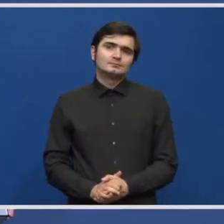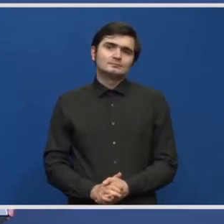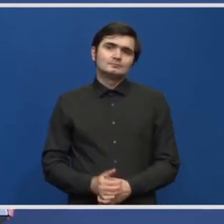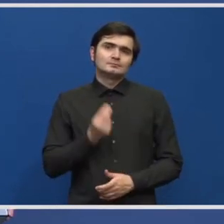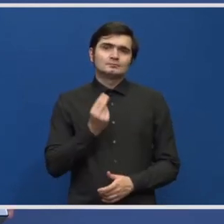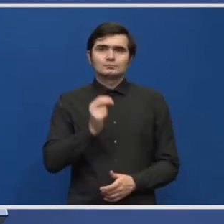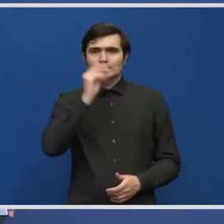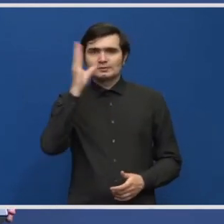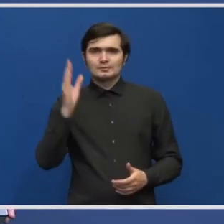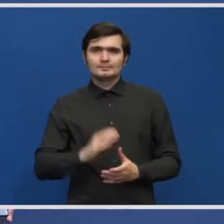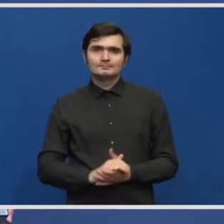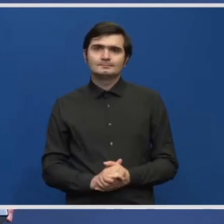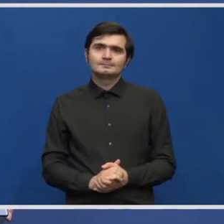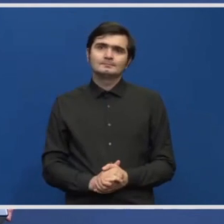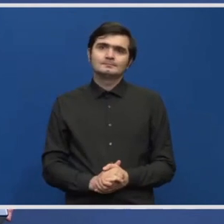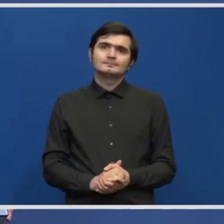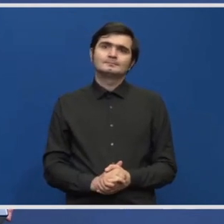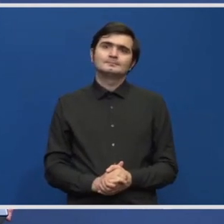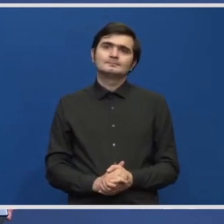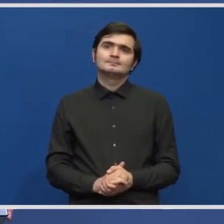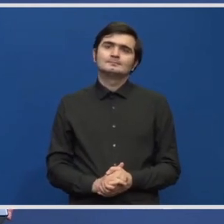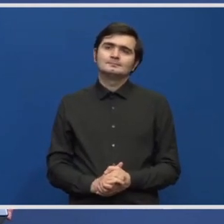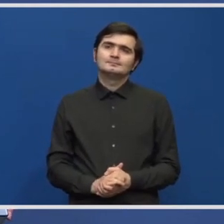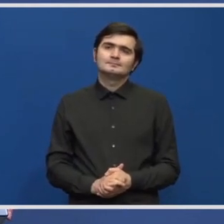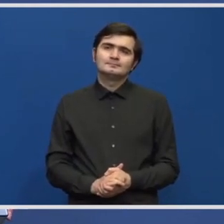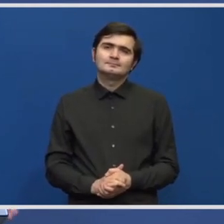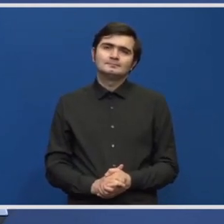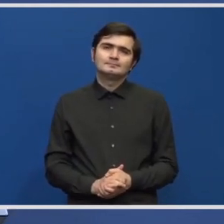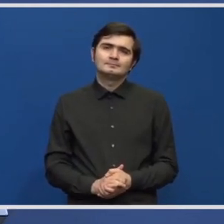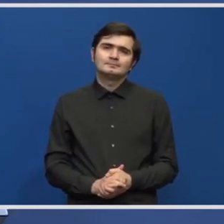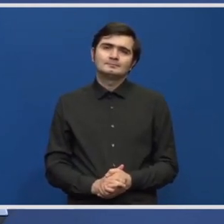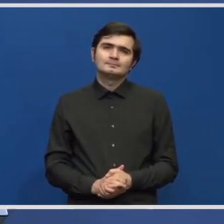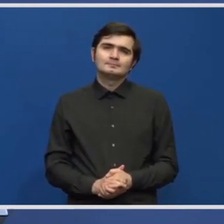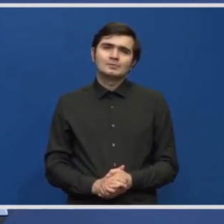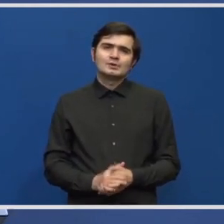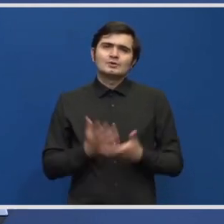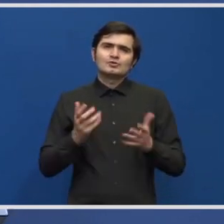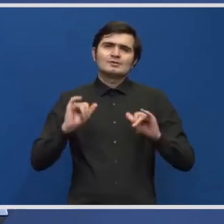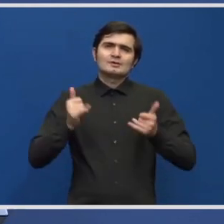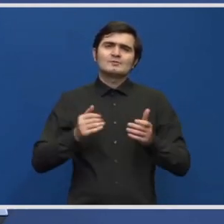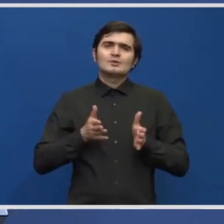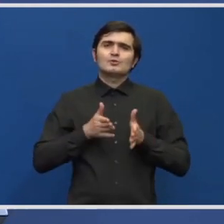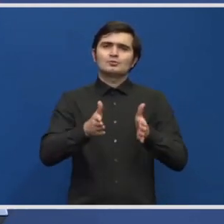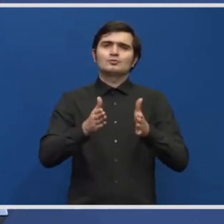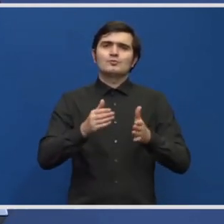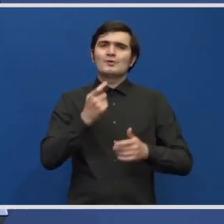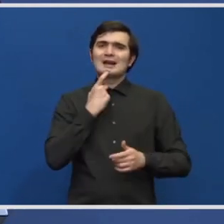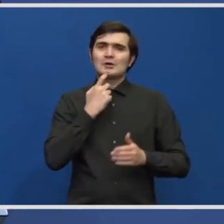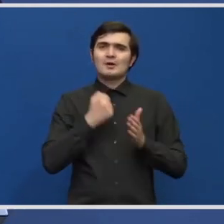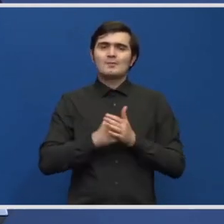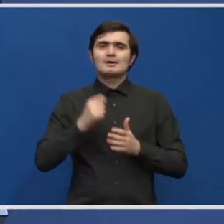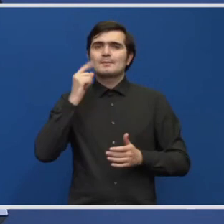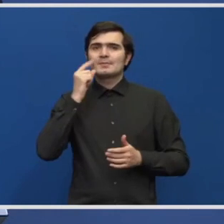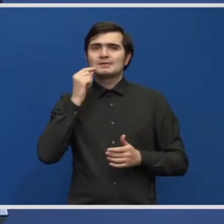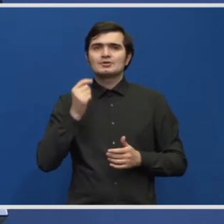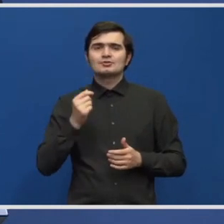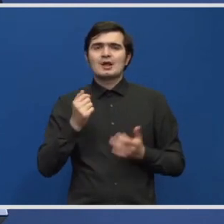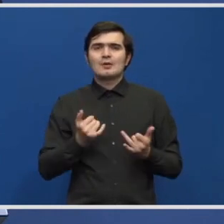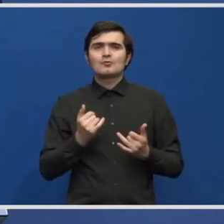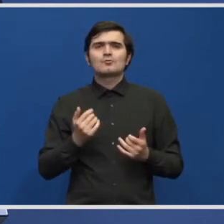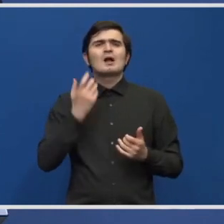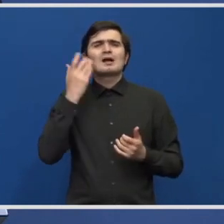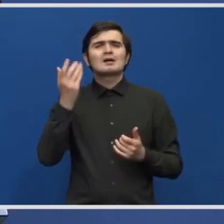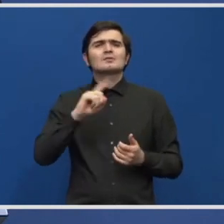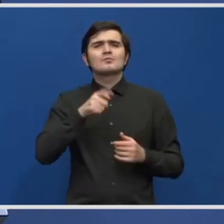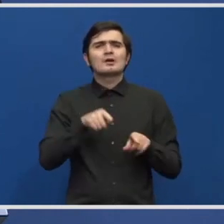Bună ziua, Francesca Simionescu, observator Antena 1. În ce stadiu este drumul expres Craiova-Pitești și când se va putea circula pe ruta